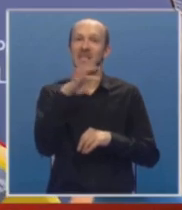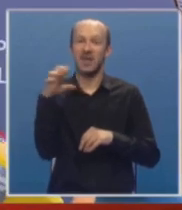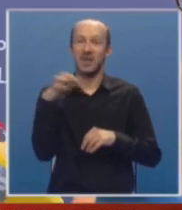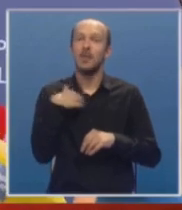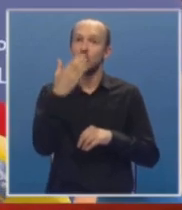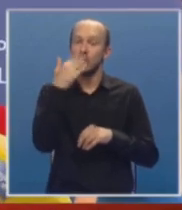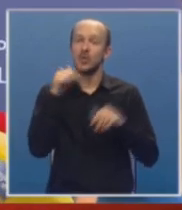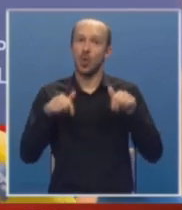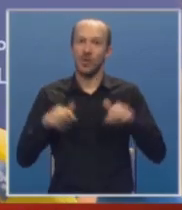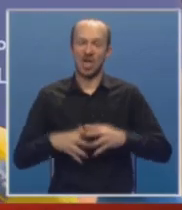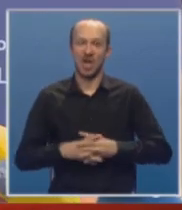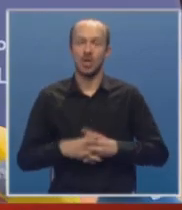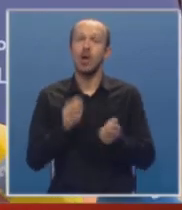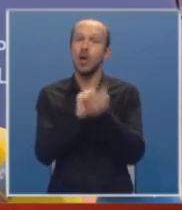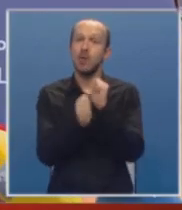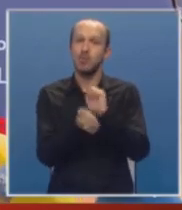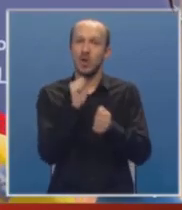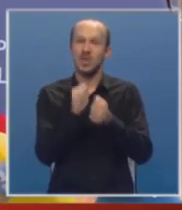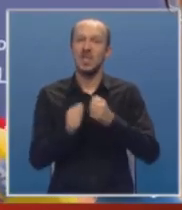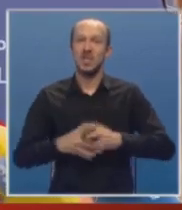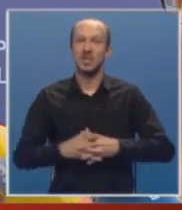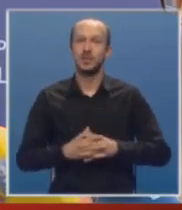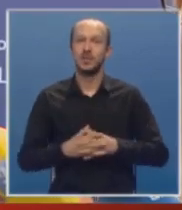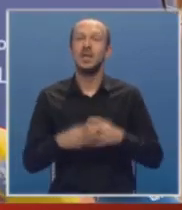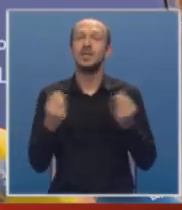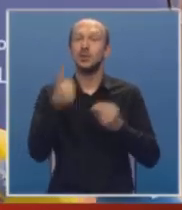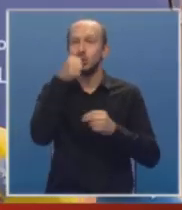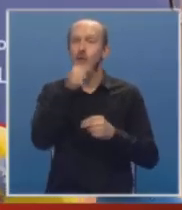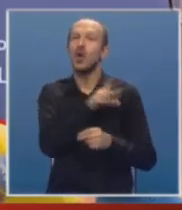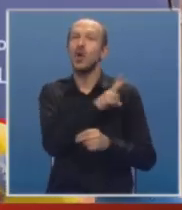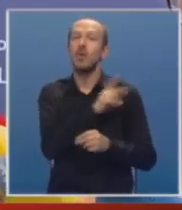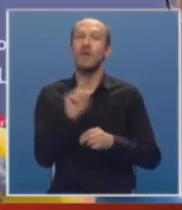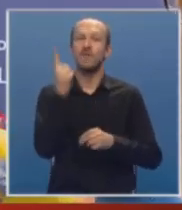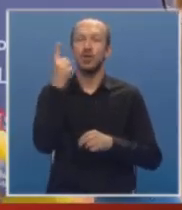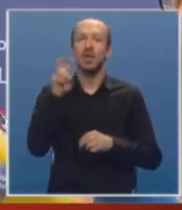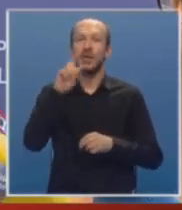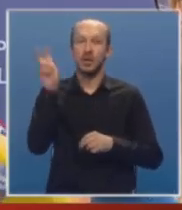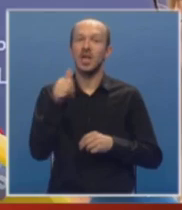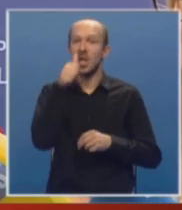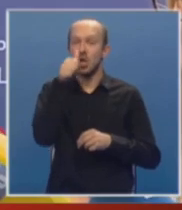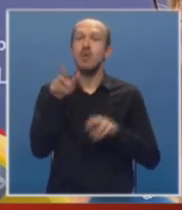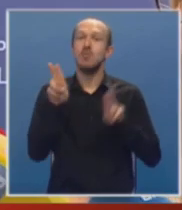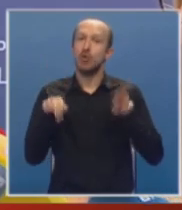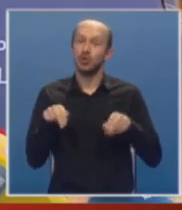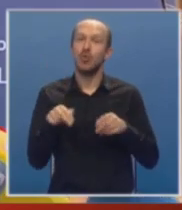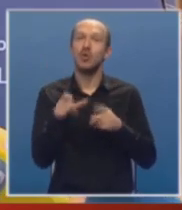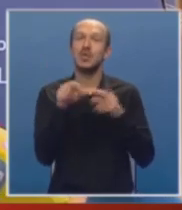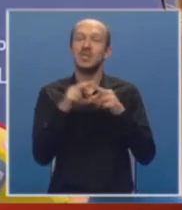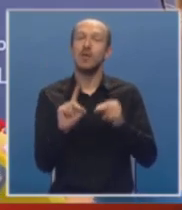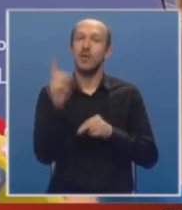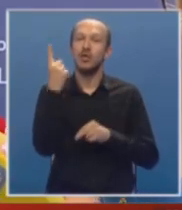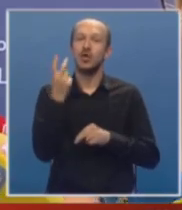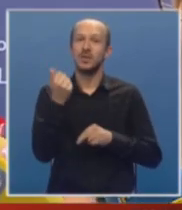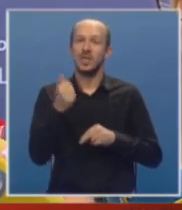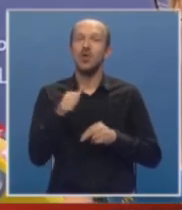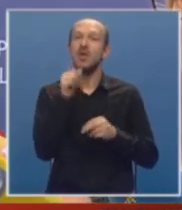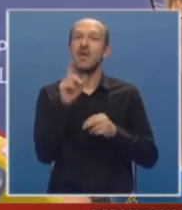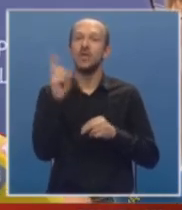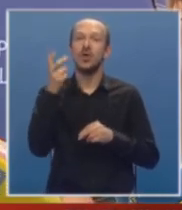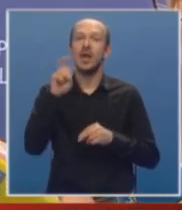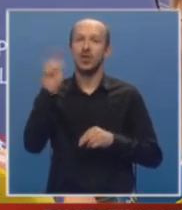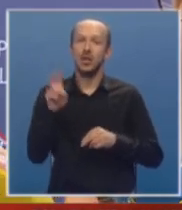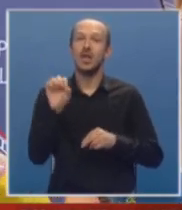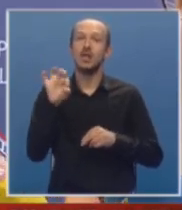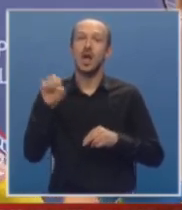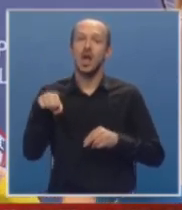Mi ćemo se ovdje boriti zato što imamo višak električne energije, zato što možemo sa tom povećenom cijenom i sa tim viškom električne